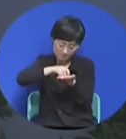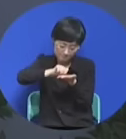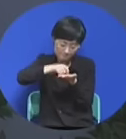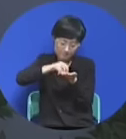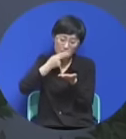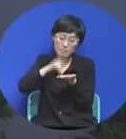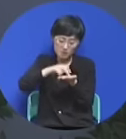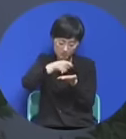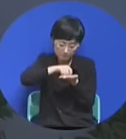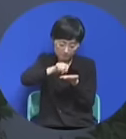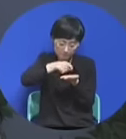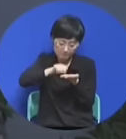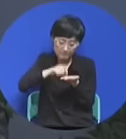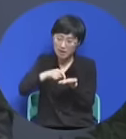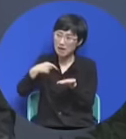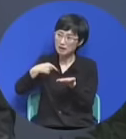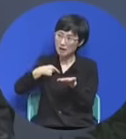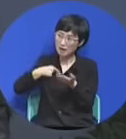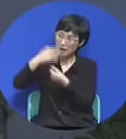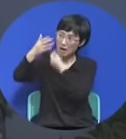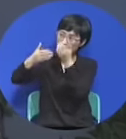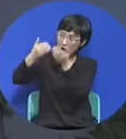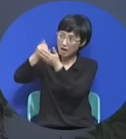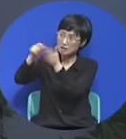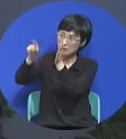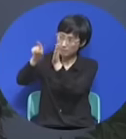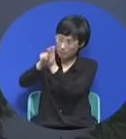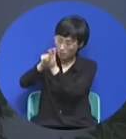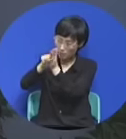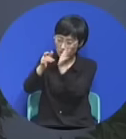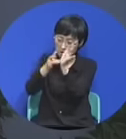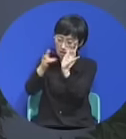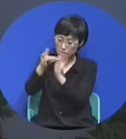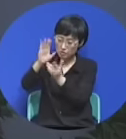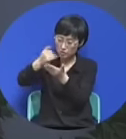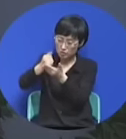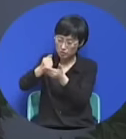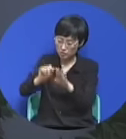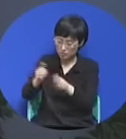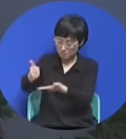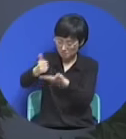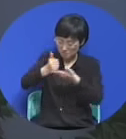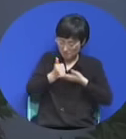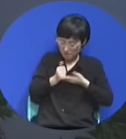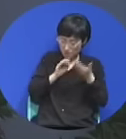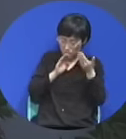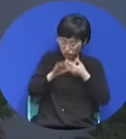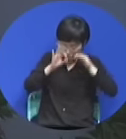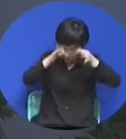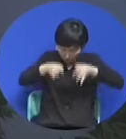내가 하나님을 알고 예수 그리스도 알고 나니까 내가 잘못했다